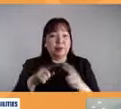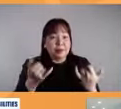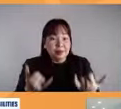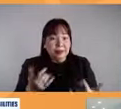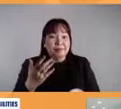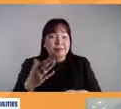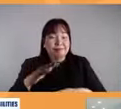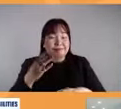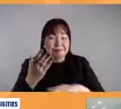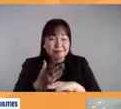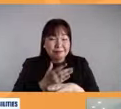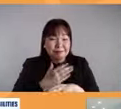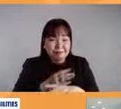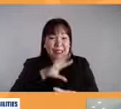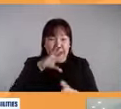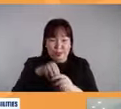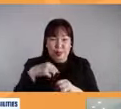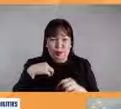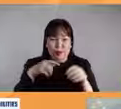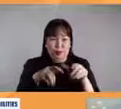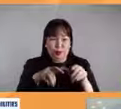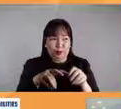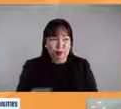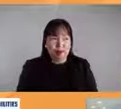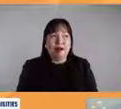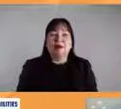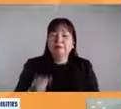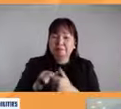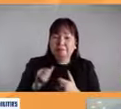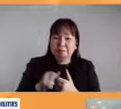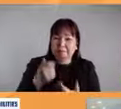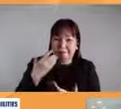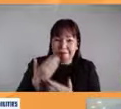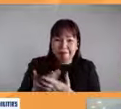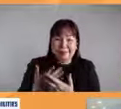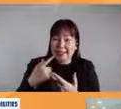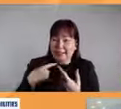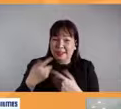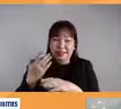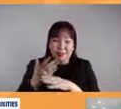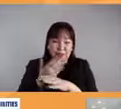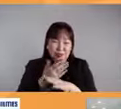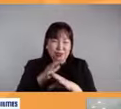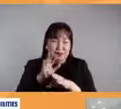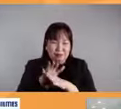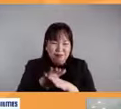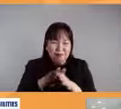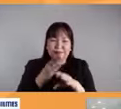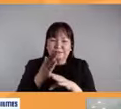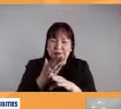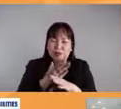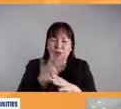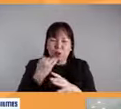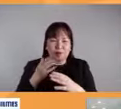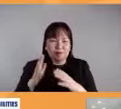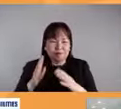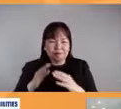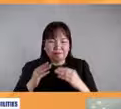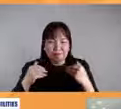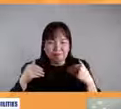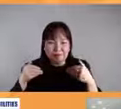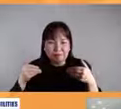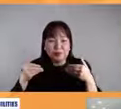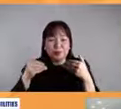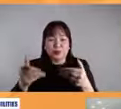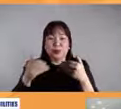okay so maganda maganda ano po and gusto natin dumiridiretso po ito nakasama